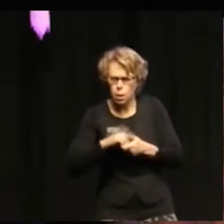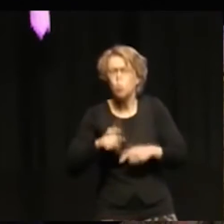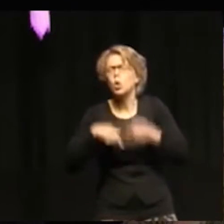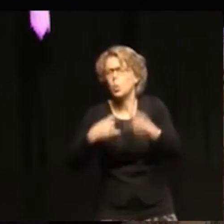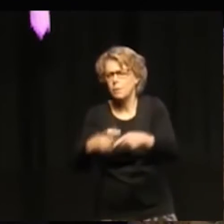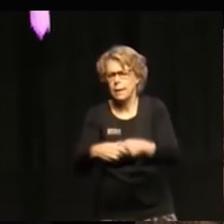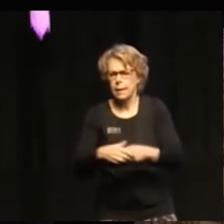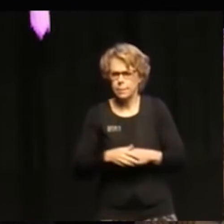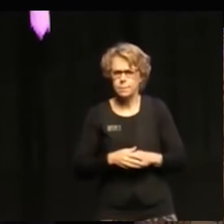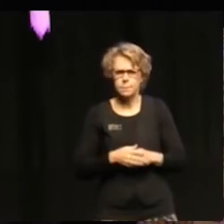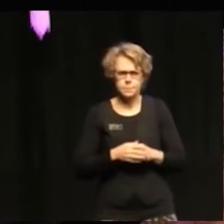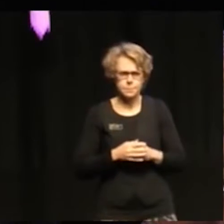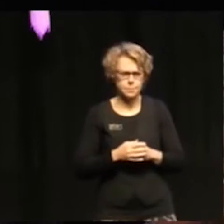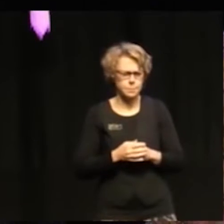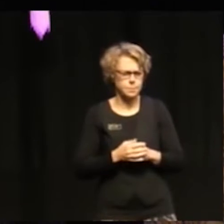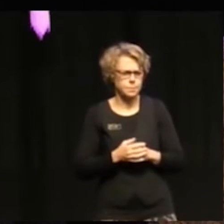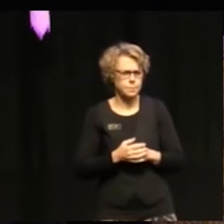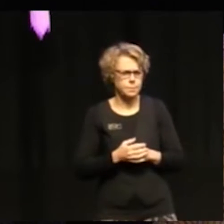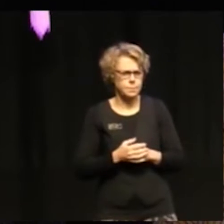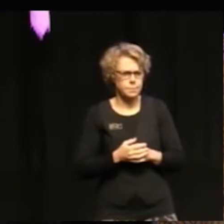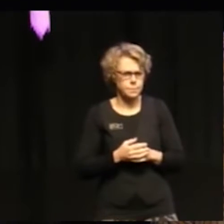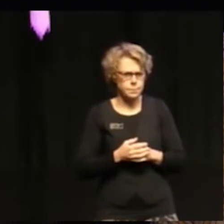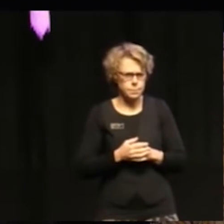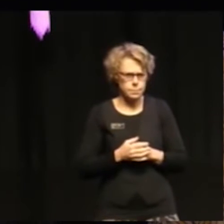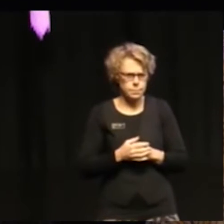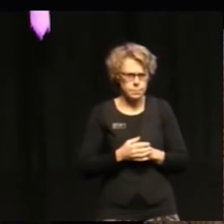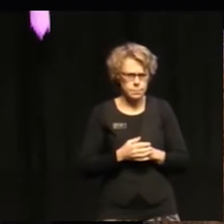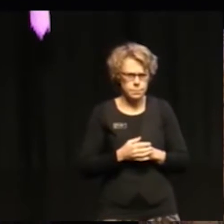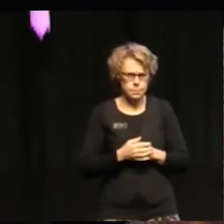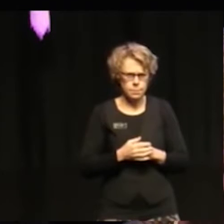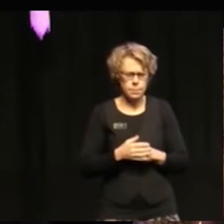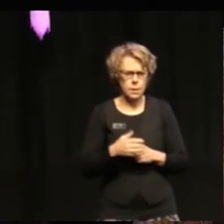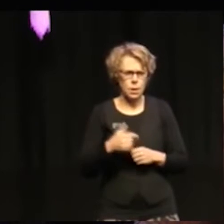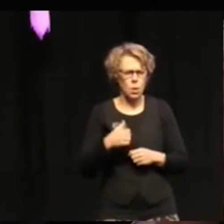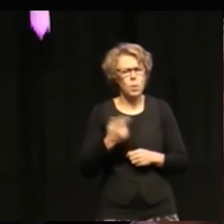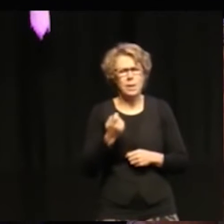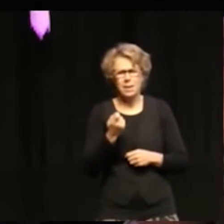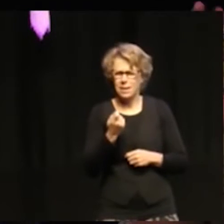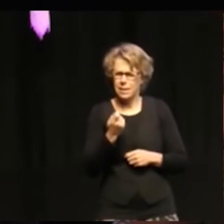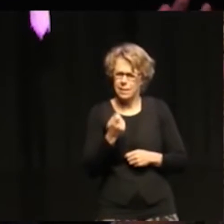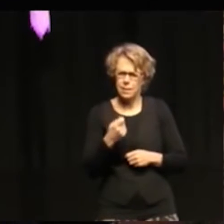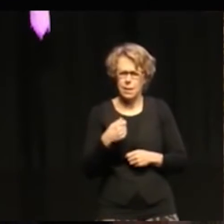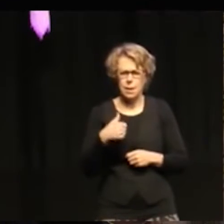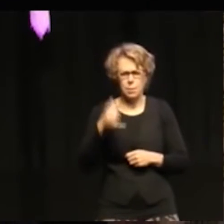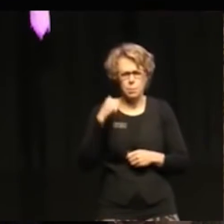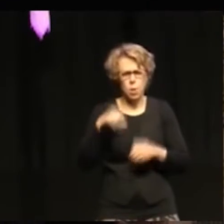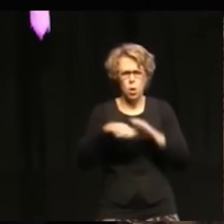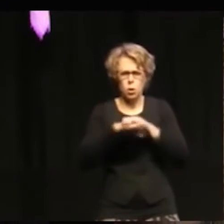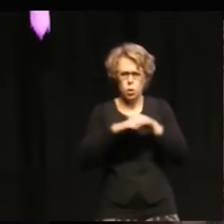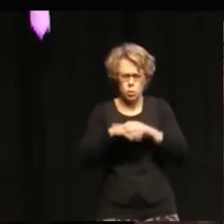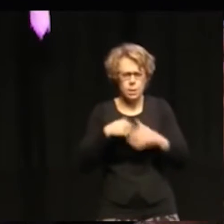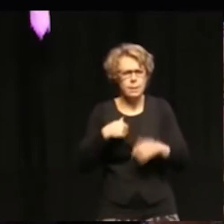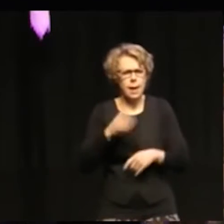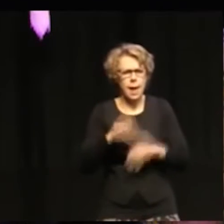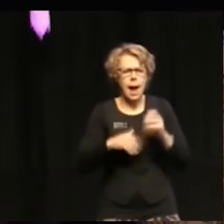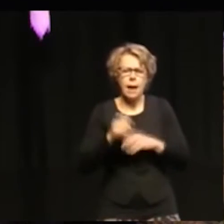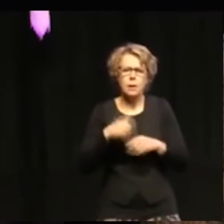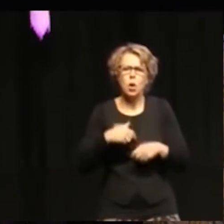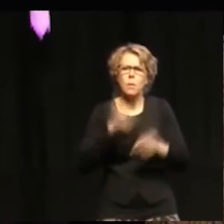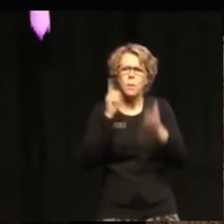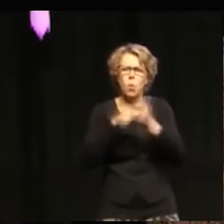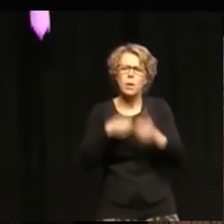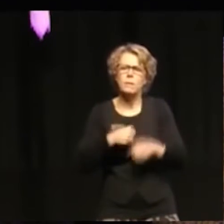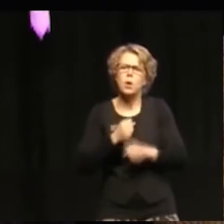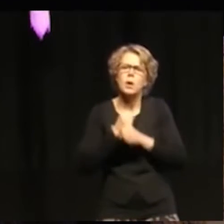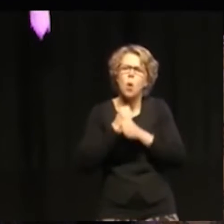Jag har ett par ganska få ord om baggrunden för The Sustainable Development Goals, STG'erne